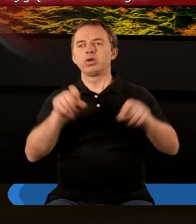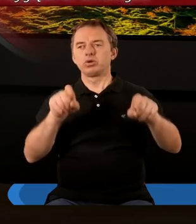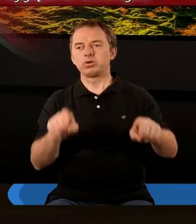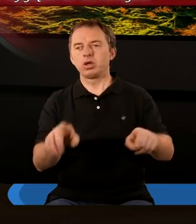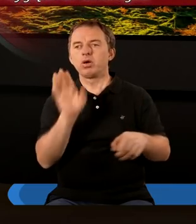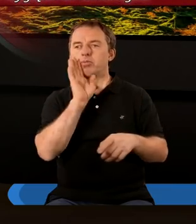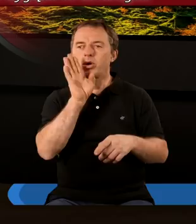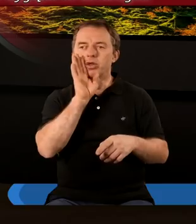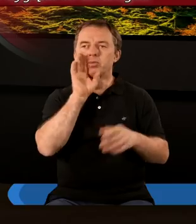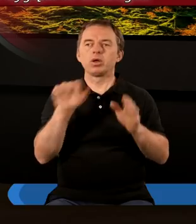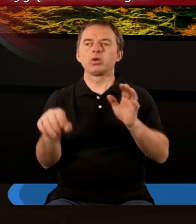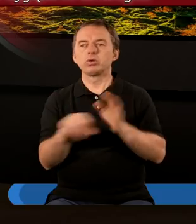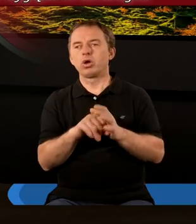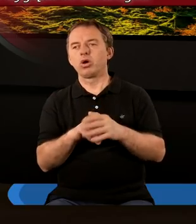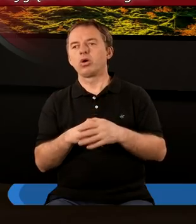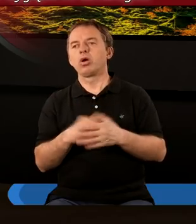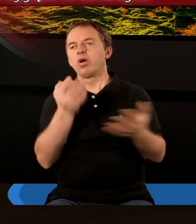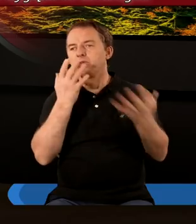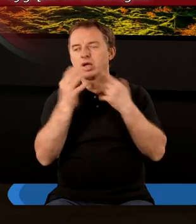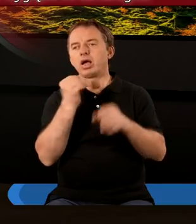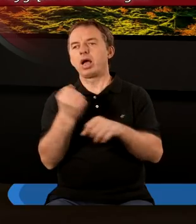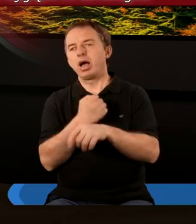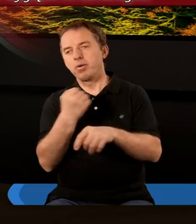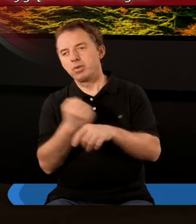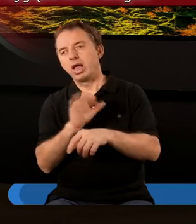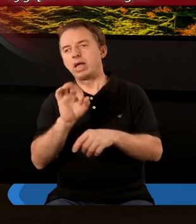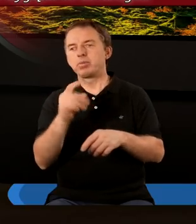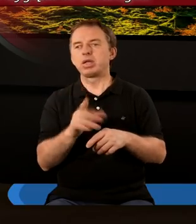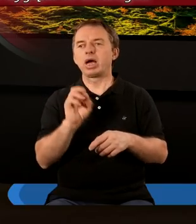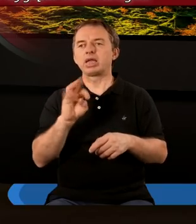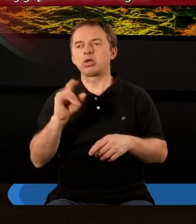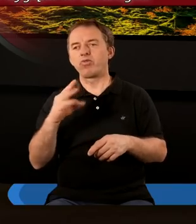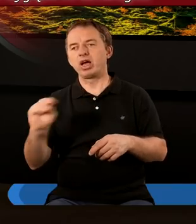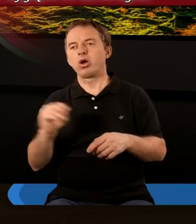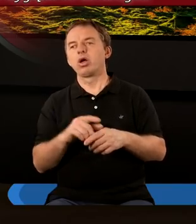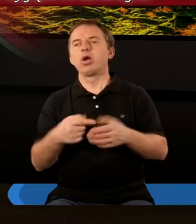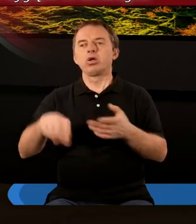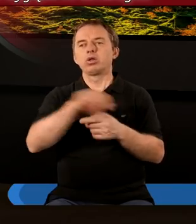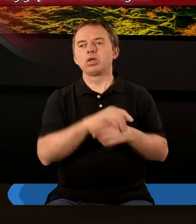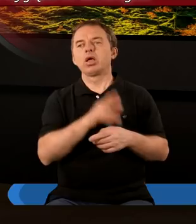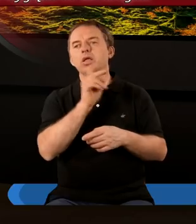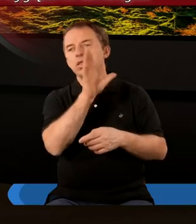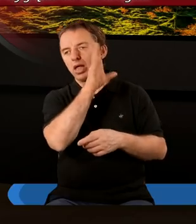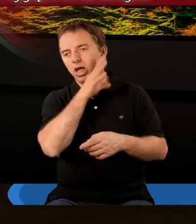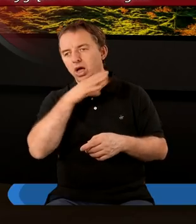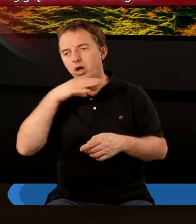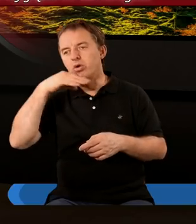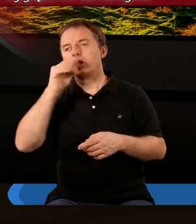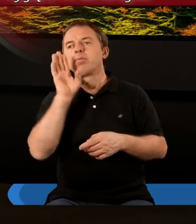siedział, podobny był z wyglądu do kamienia jaspisowego, karmiłowego, a wokół tronu tęcza,